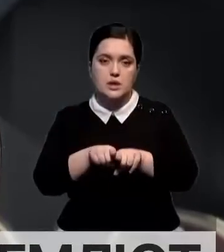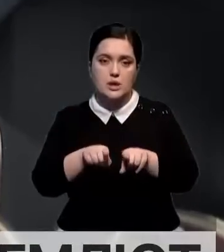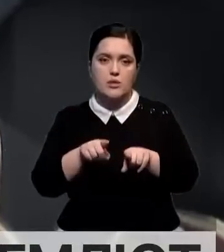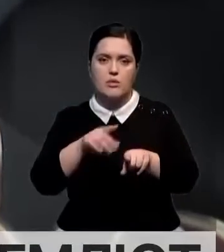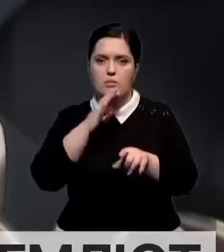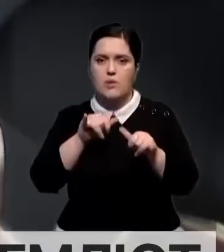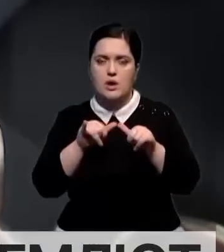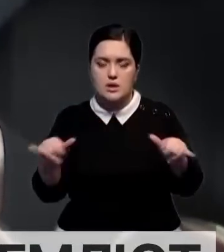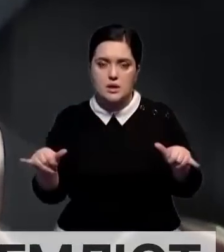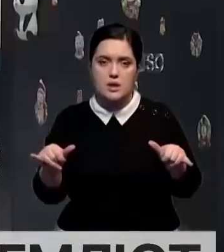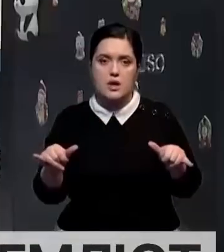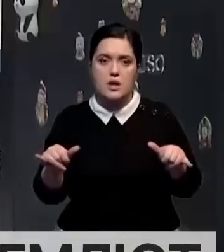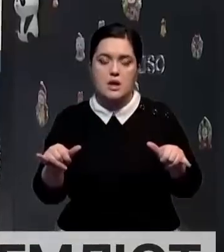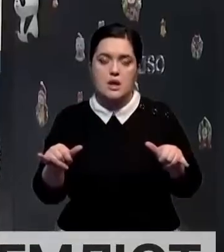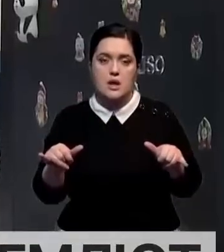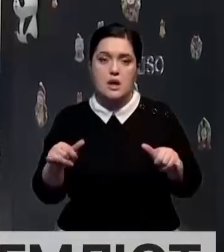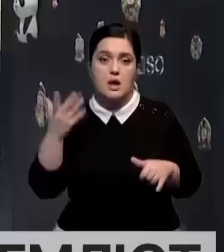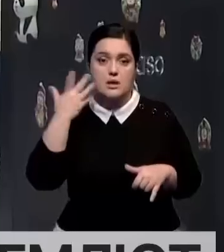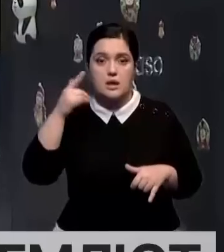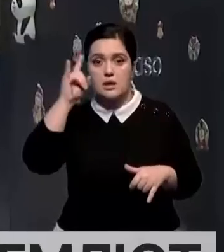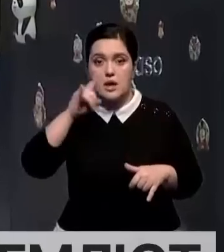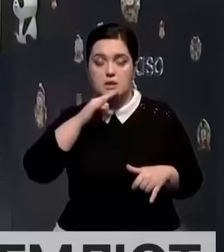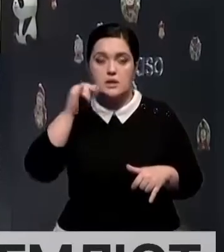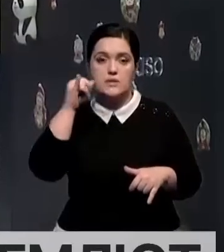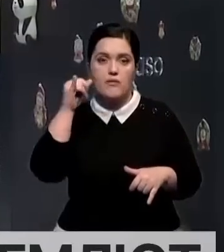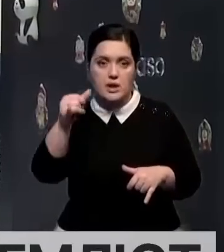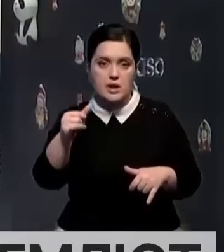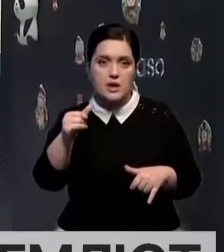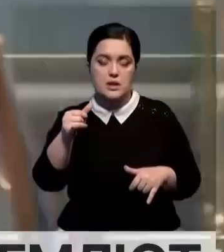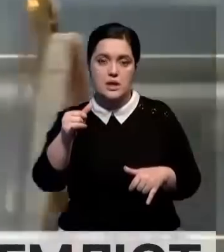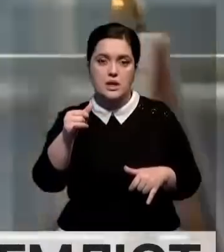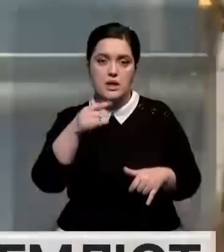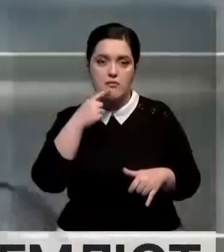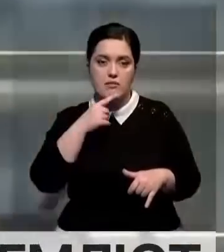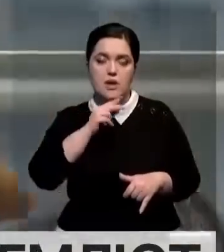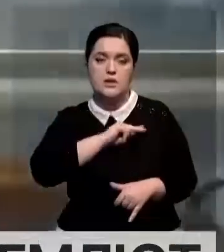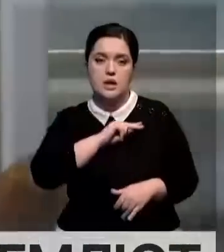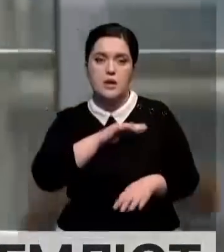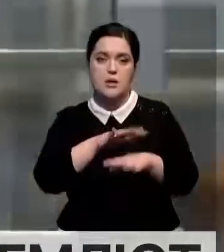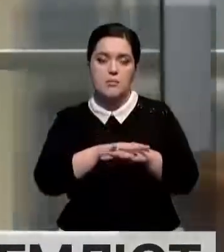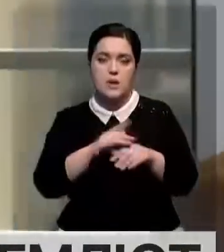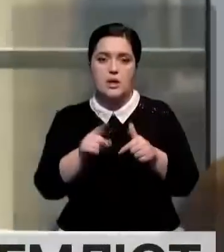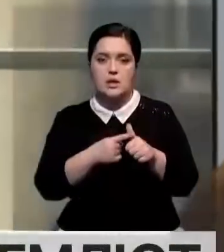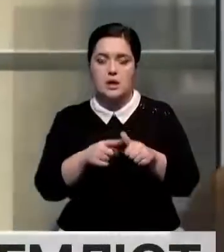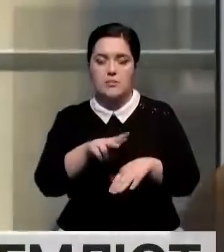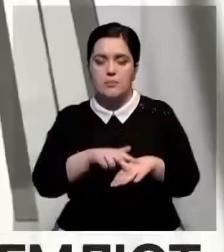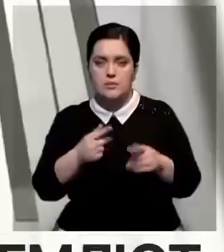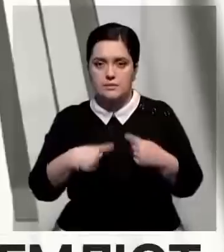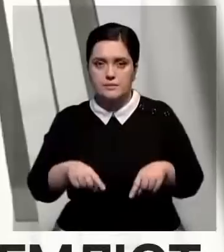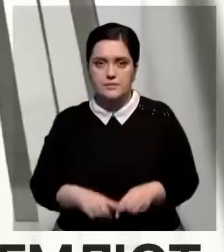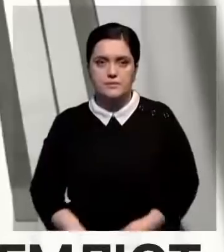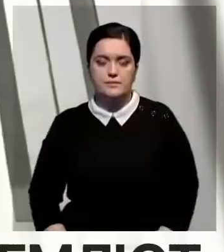распространенный способ отъема денег – это когда казахстанцам звонят и представляются сотрудниками банков или правоохранительных органов.